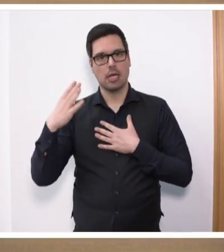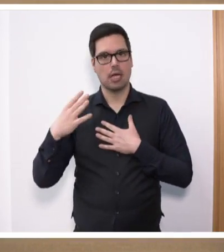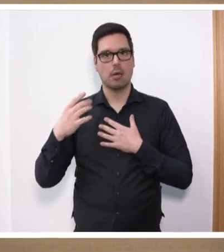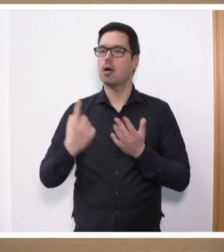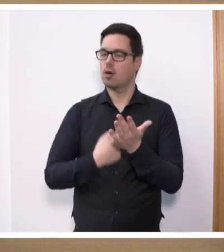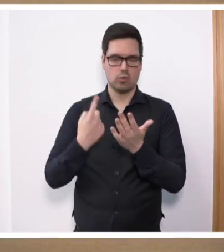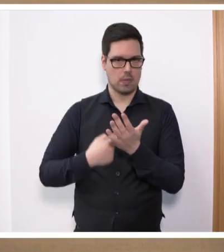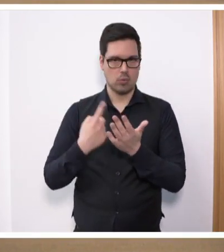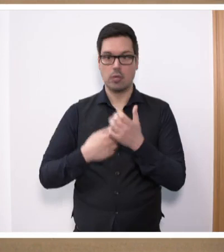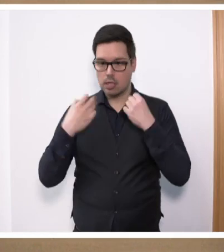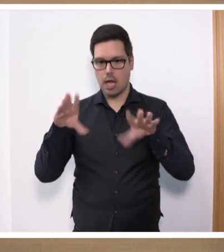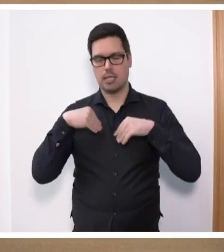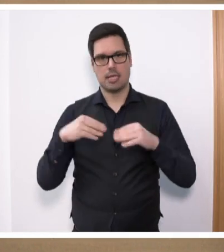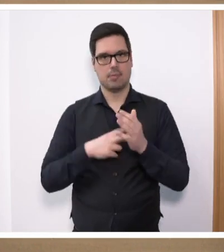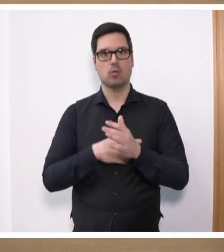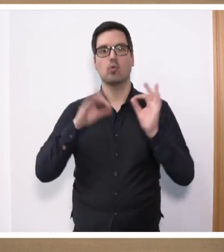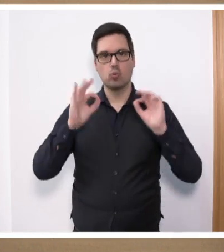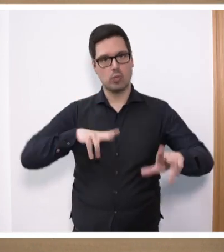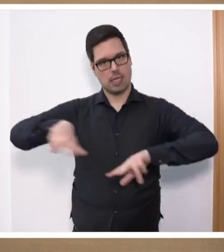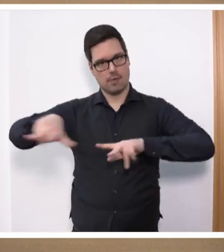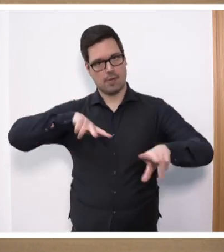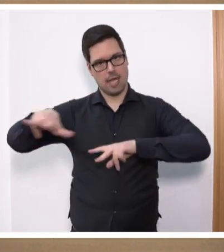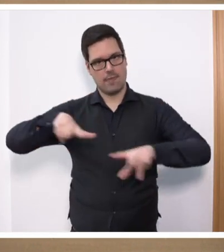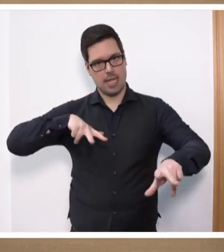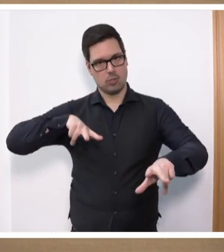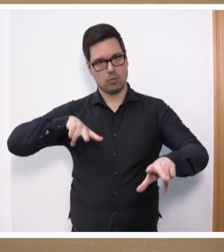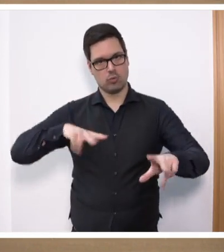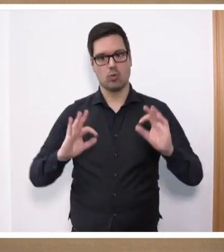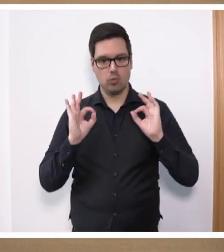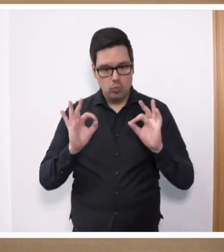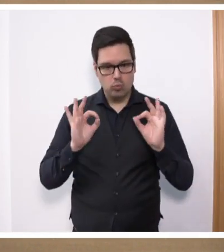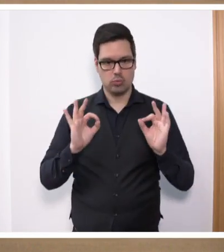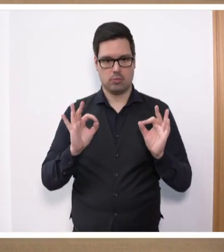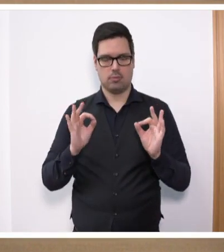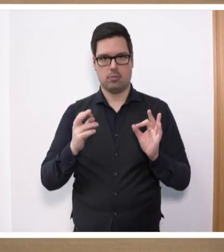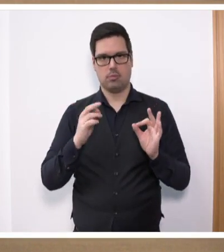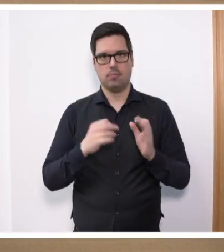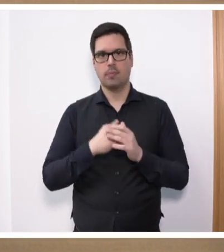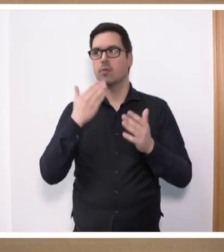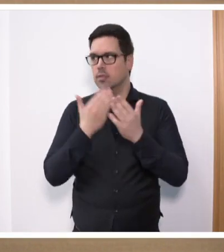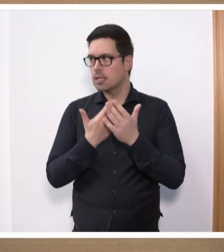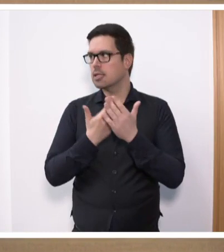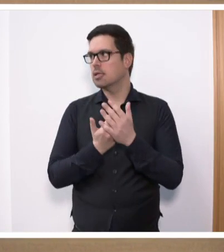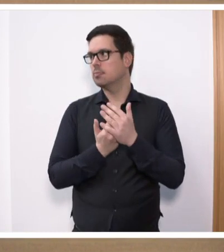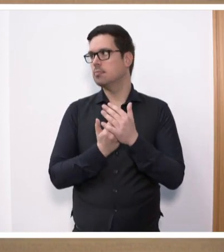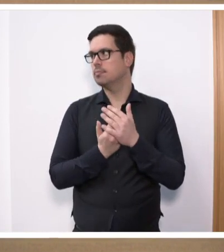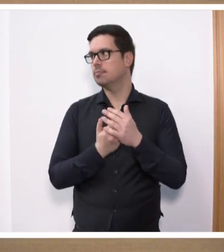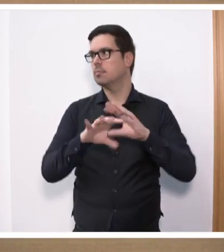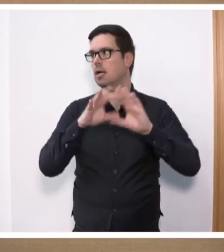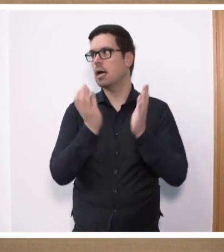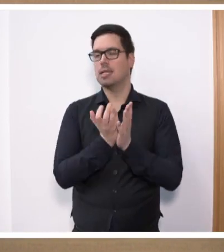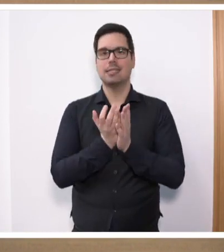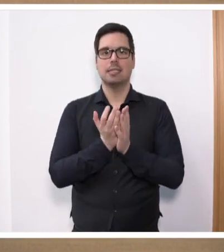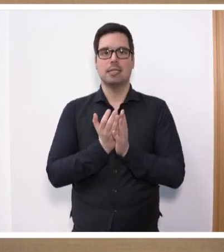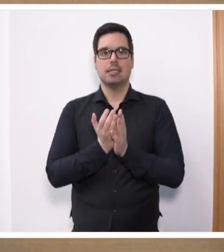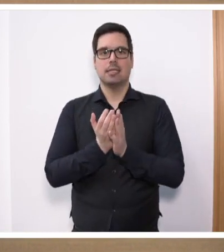Herausforderung nicht. Eine gute Verwaltung bedarf aufrichtiger Fürsprecher. Darum nutze ich diese Gelegenheit, um all den Beamten und